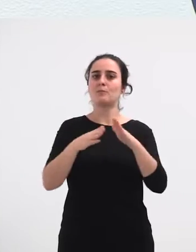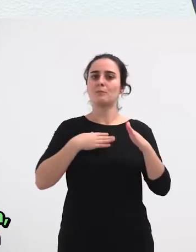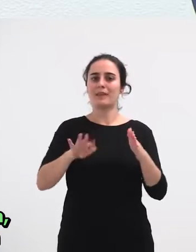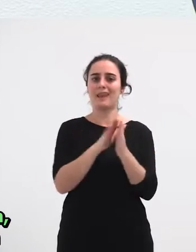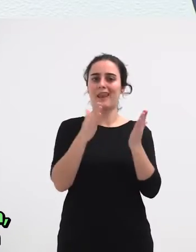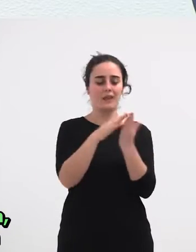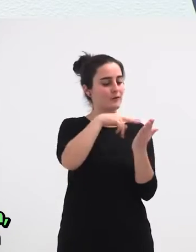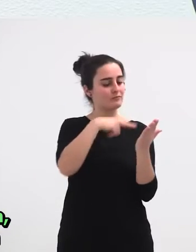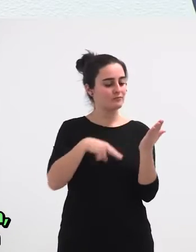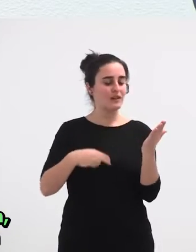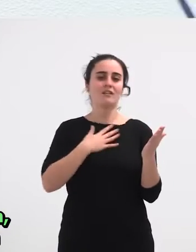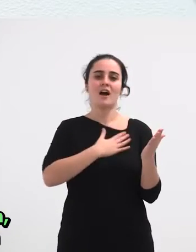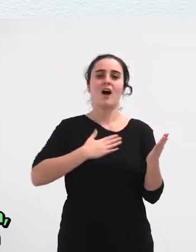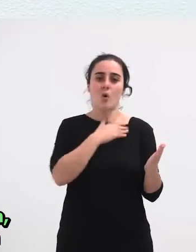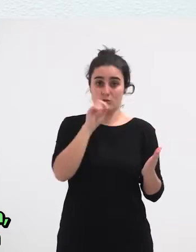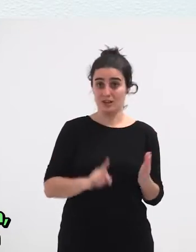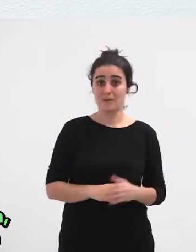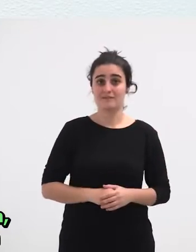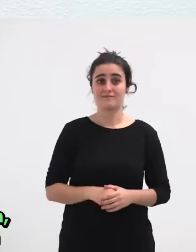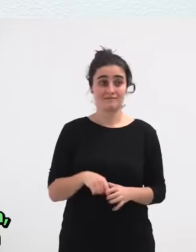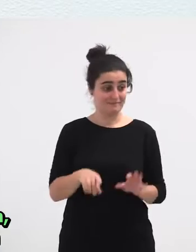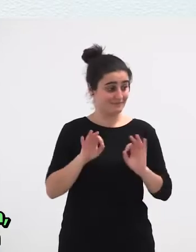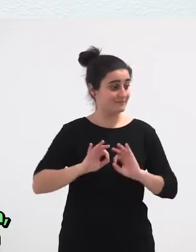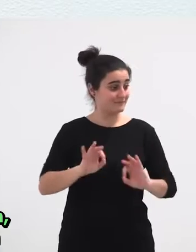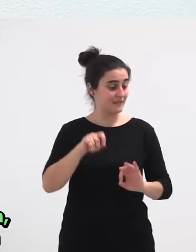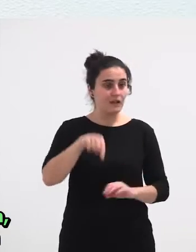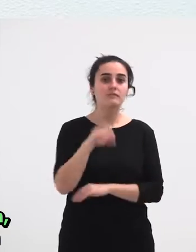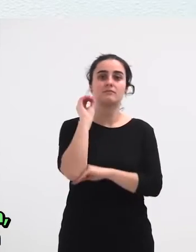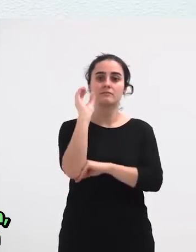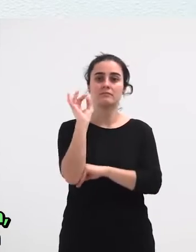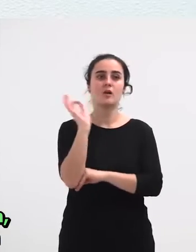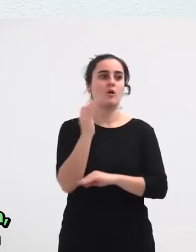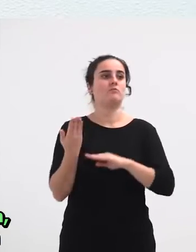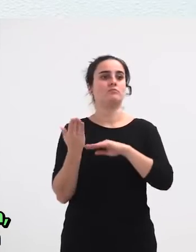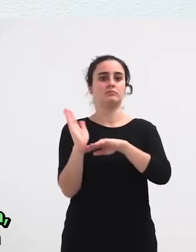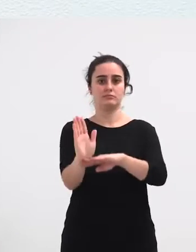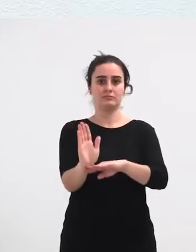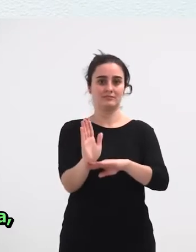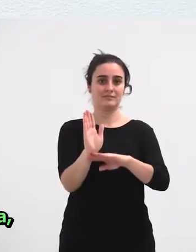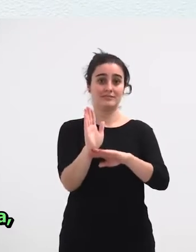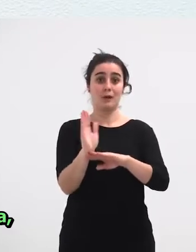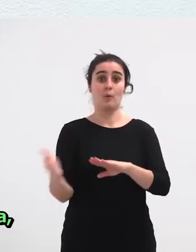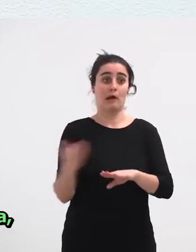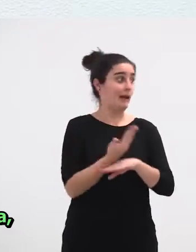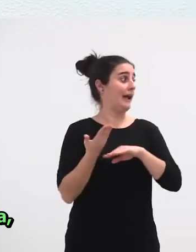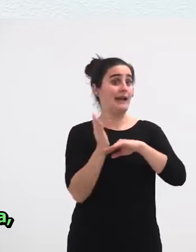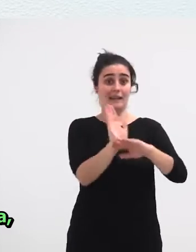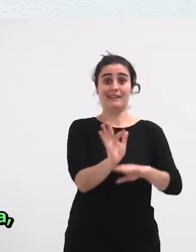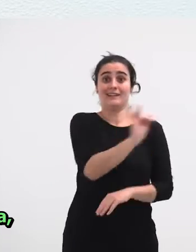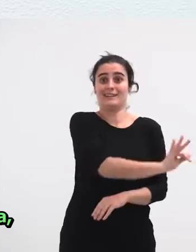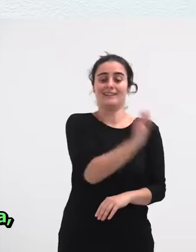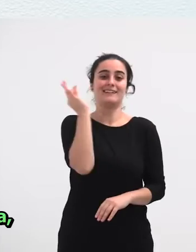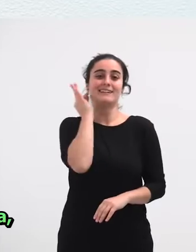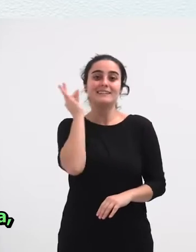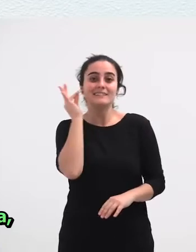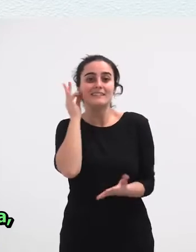Eta Injustu Liguruaren Edu Itzaldi Honen Edu Orkezpen Honen Orkezpenean Gazteizko